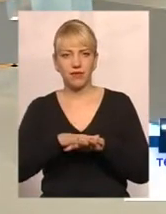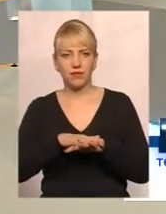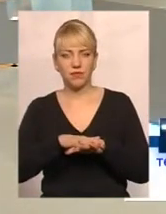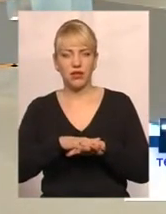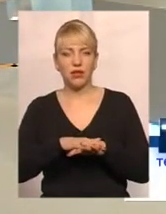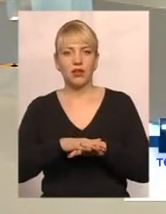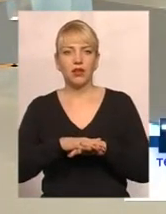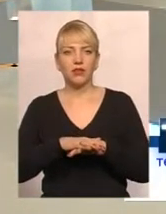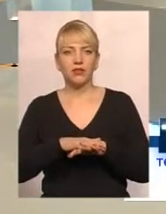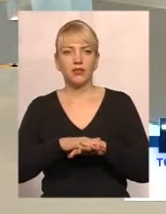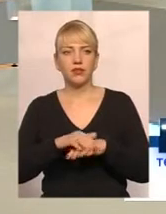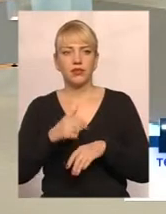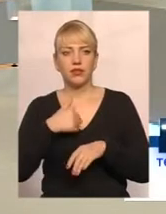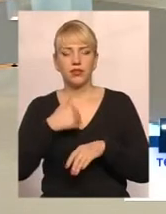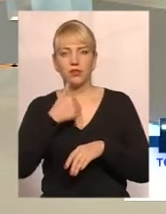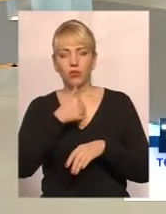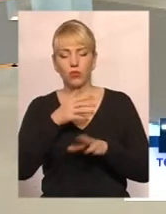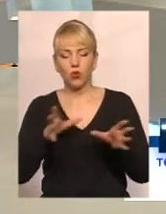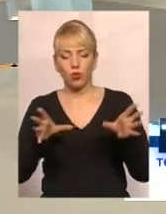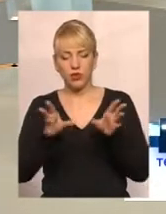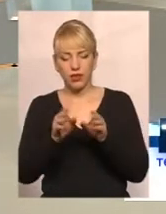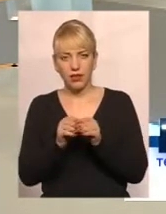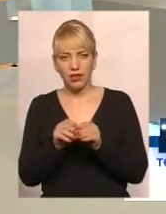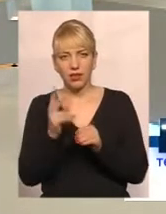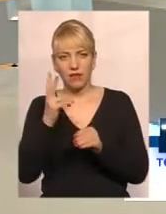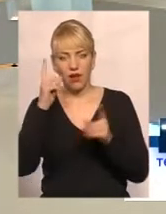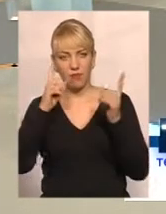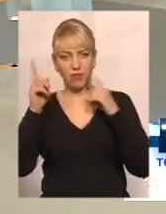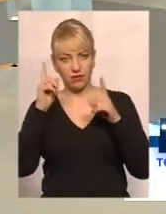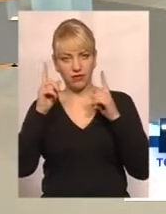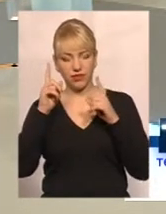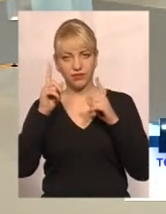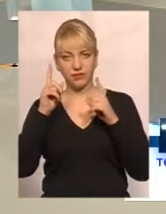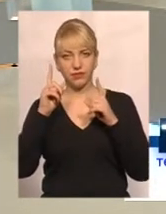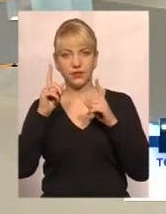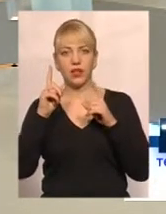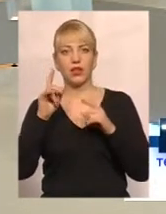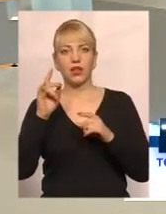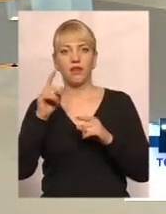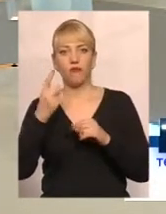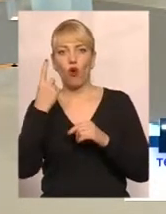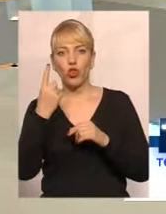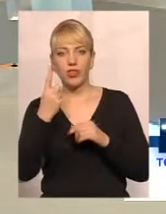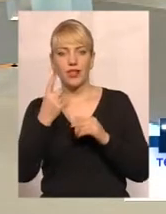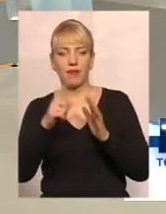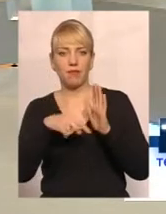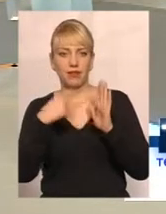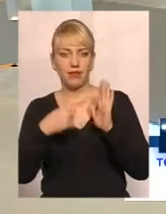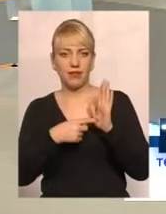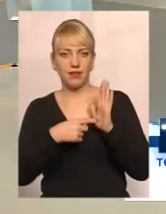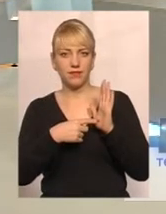я спробую об'єднати два міфи і водне запитання.